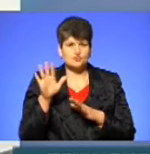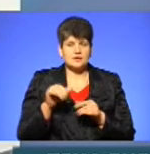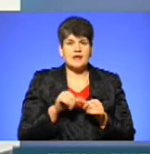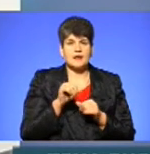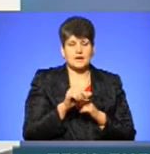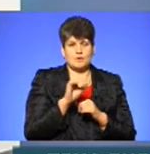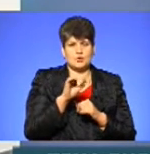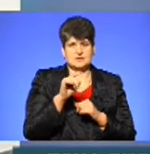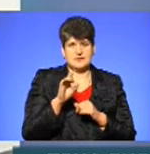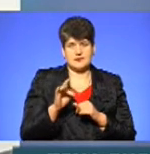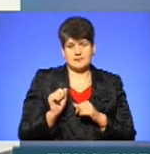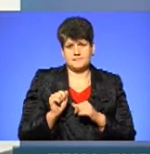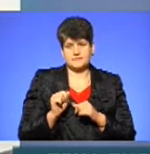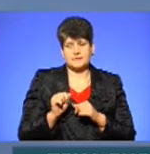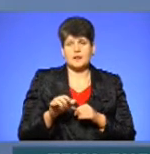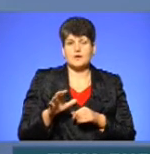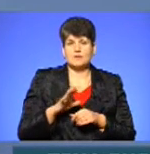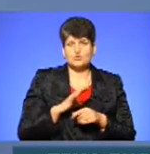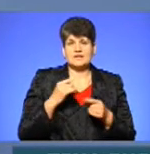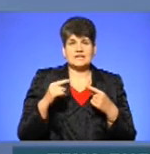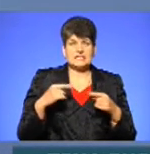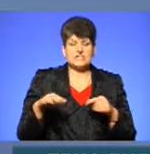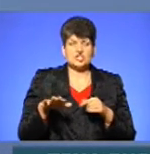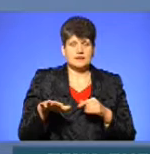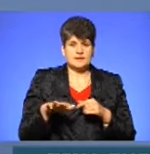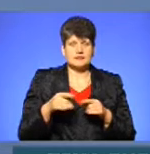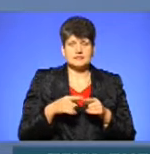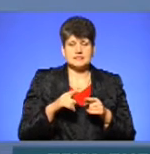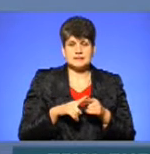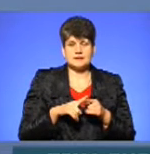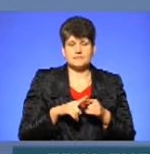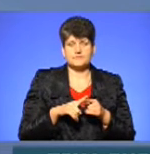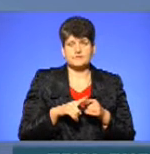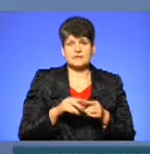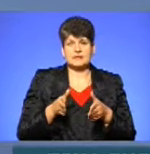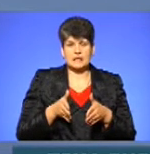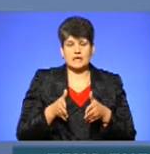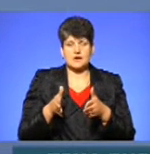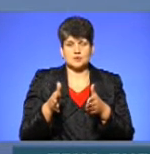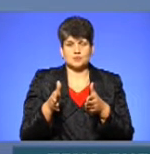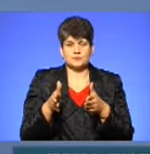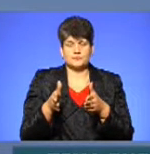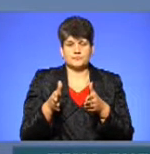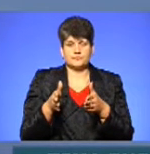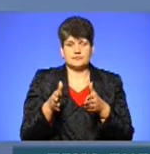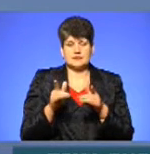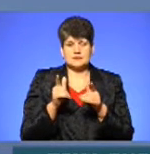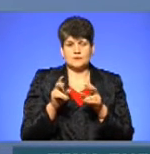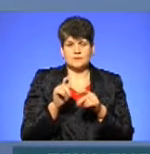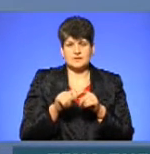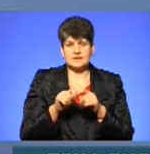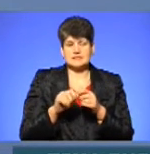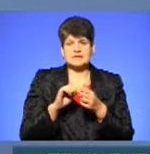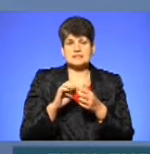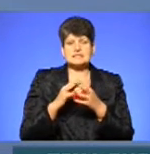Озерної? Озерної були інші ділянки, це якщо брати трасу, також згідно аналізу, це село